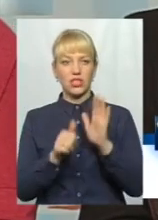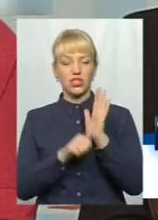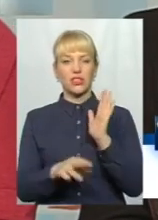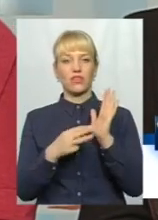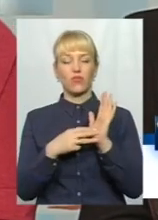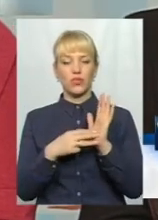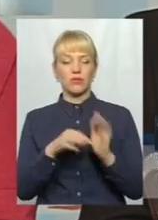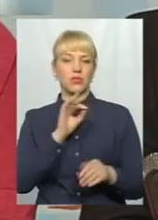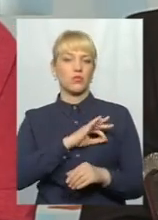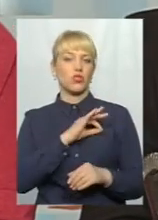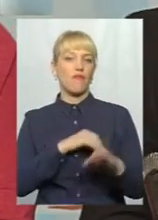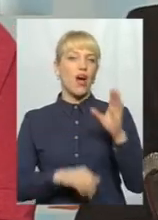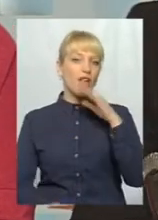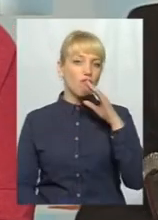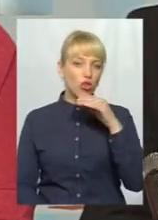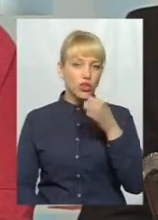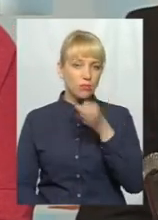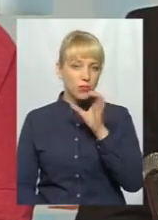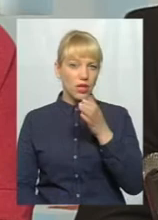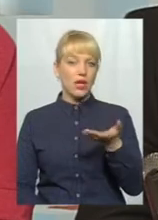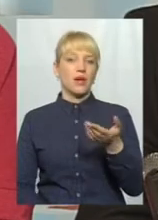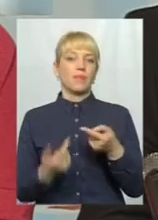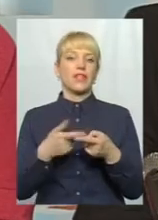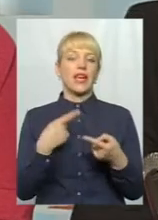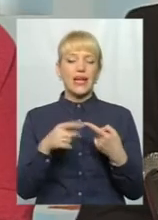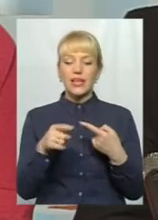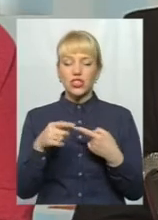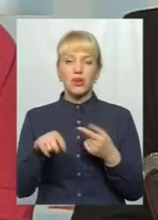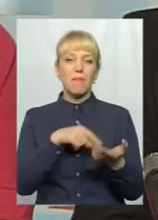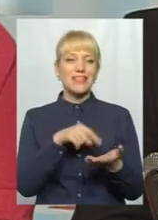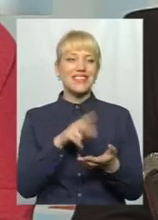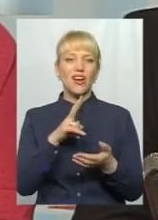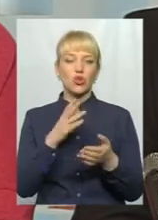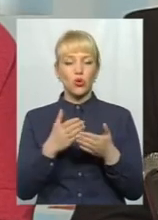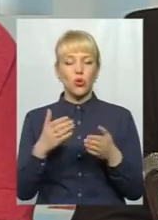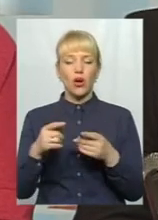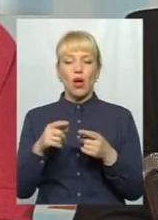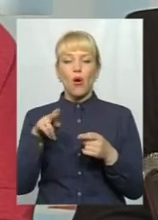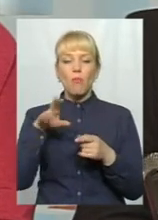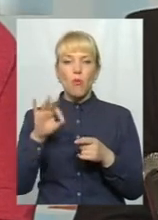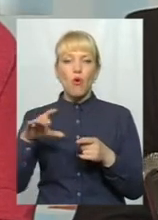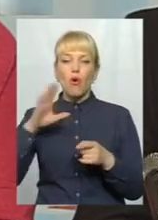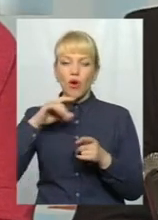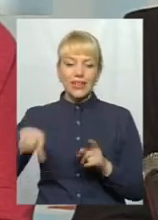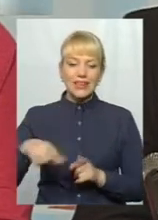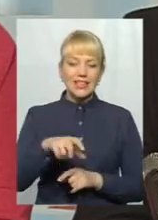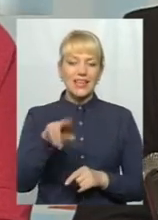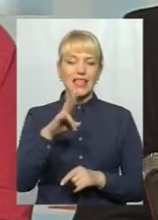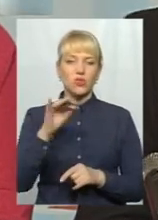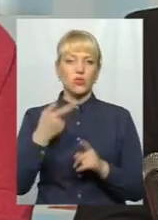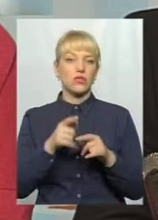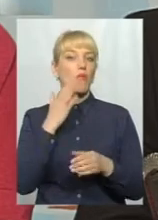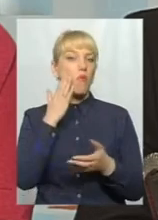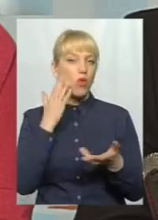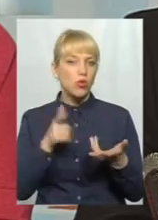% споживає води і інші міста, які йдуть далі по Дністру, це і Молдова, і